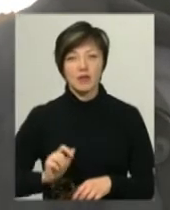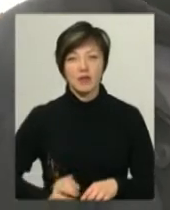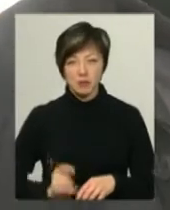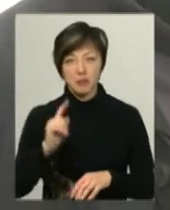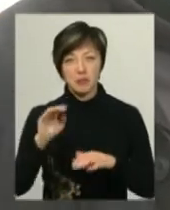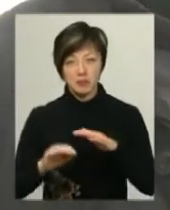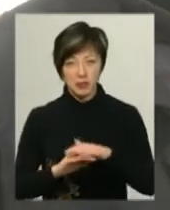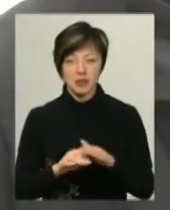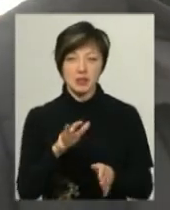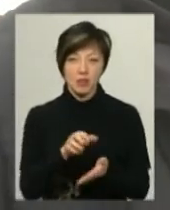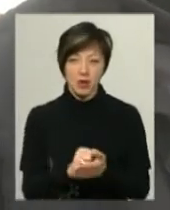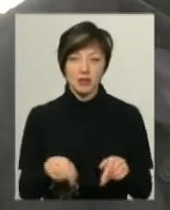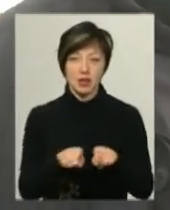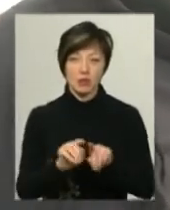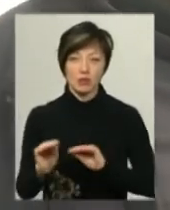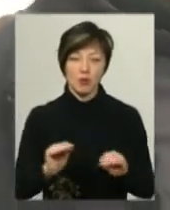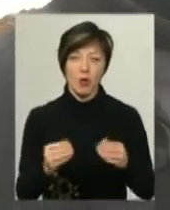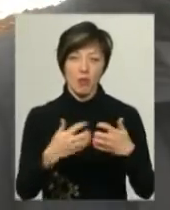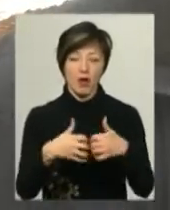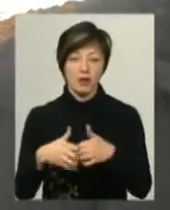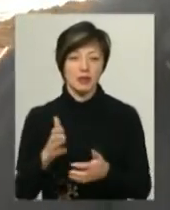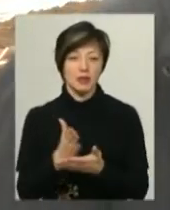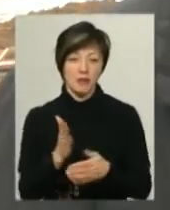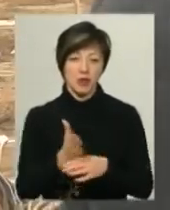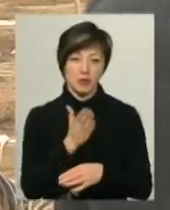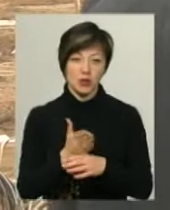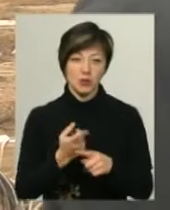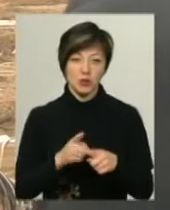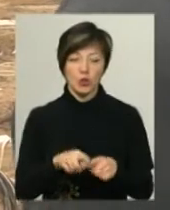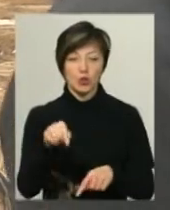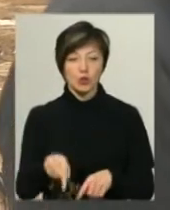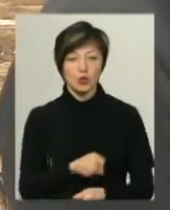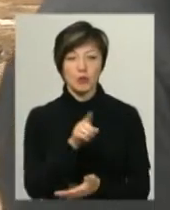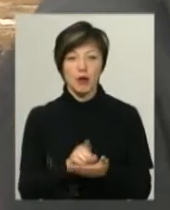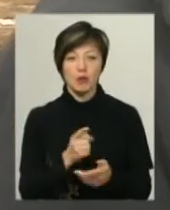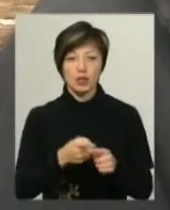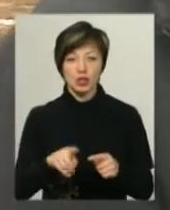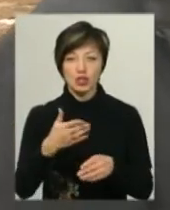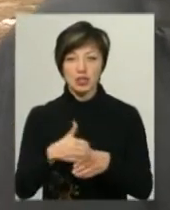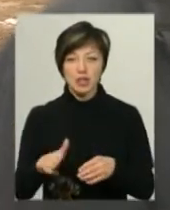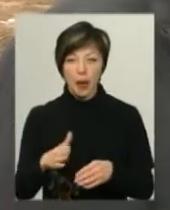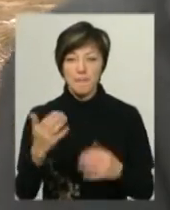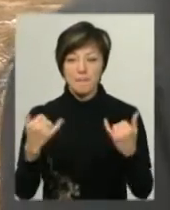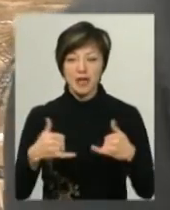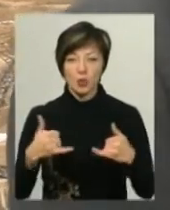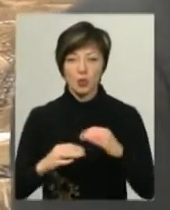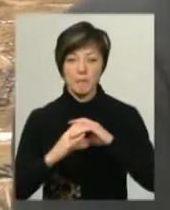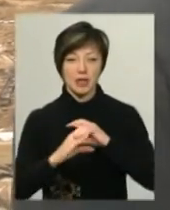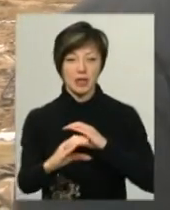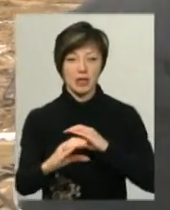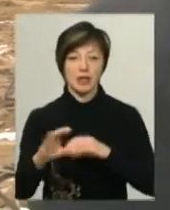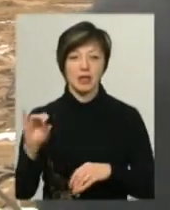які займалися таким, і вони будуть монтувати обладнання, і вони є виробниками. Тут має бути оце кусочок бетонної плити перекриття,